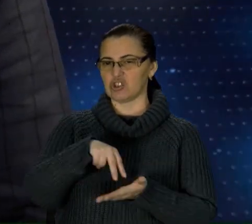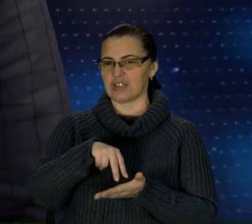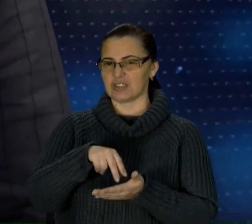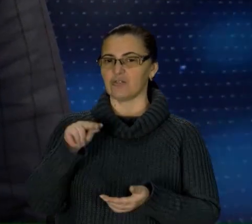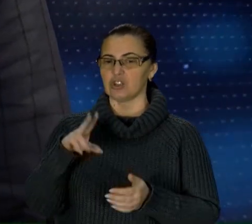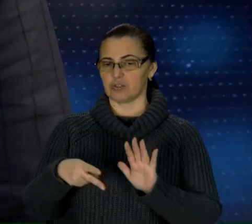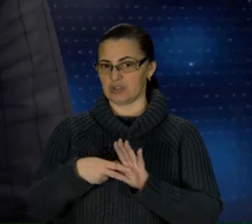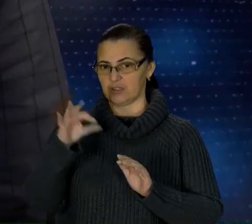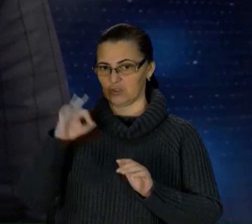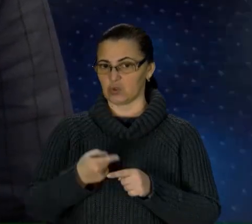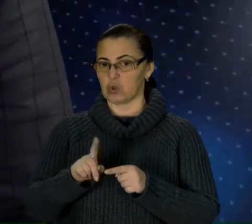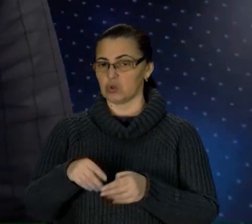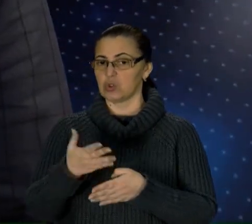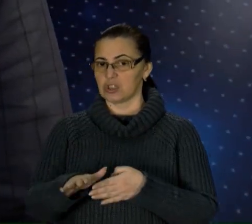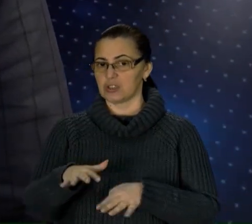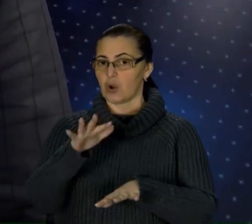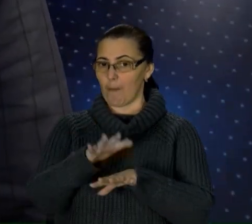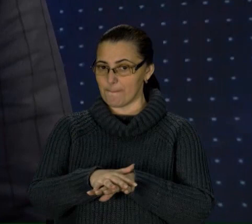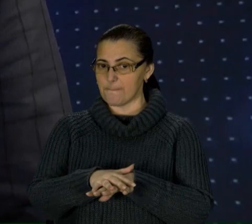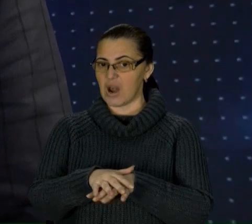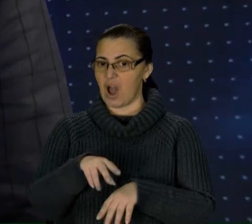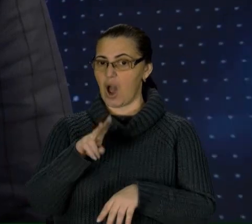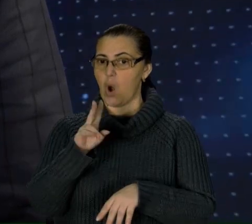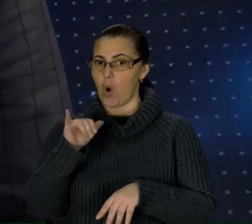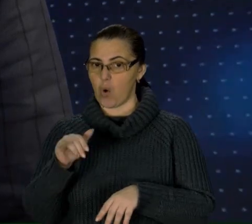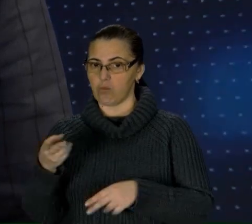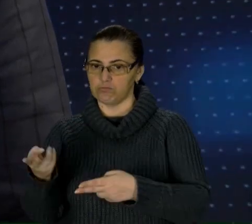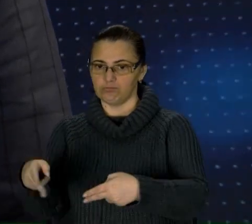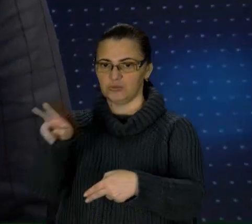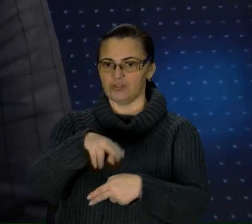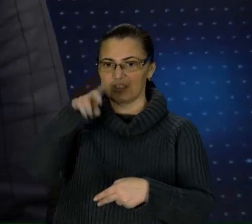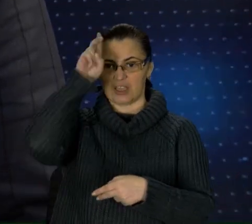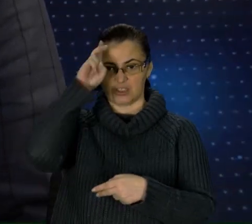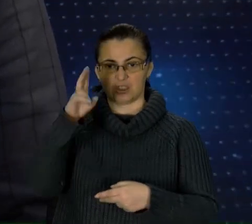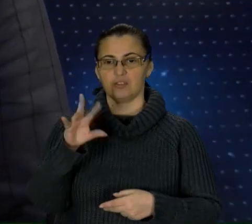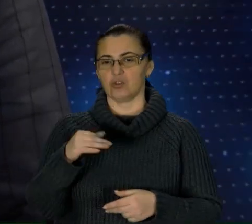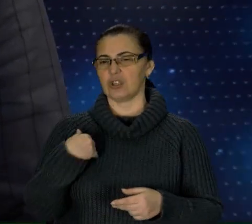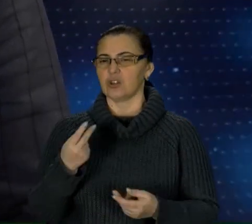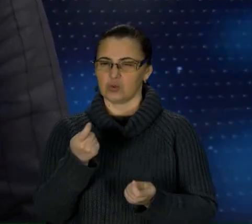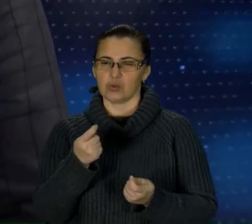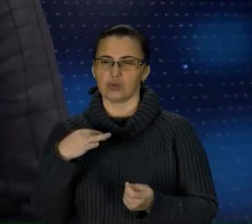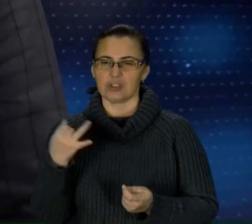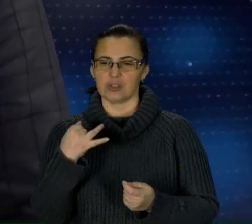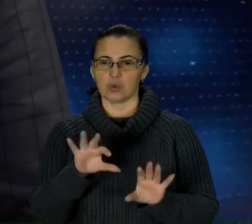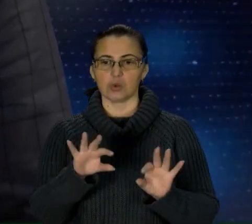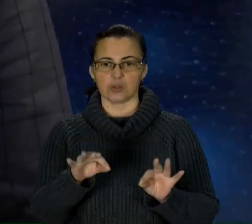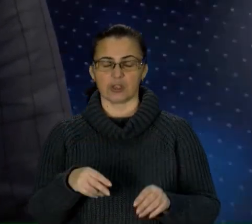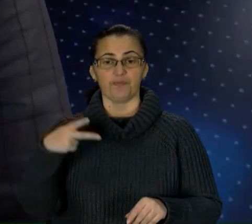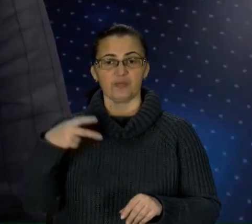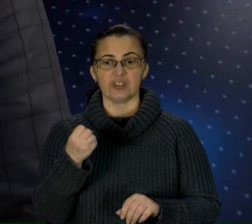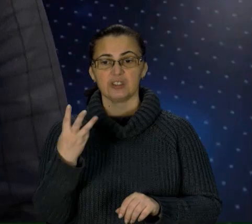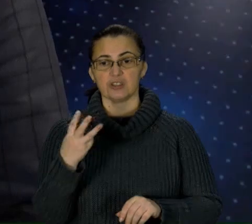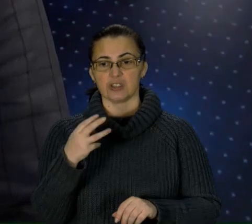Цю частину банку компенсовує напряму держава. Але, я вам хочу розказати трошки історії. В 2013